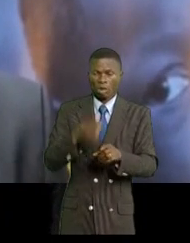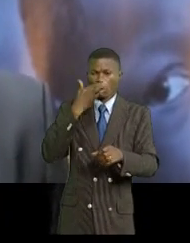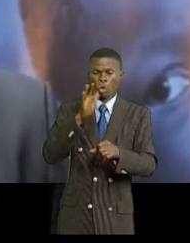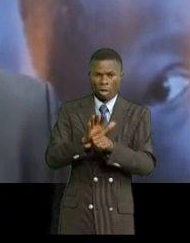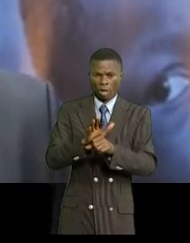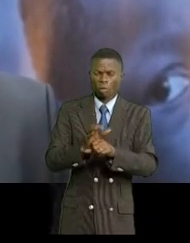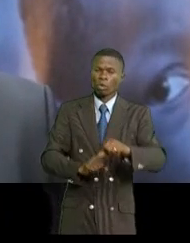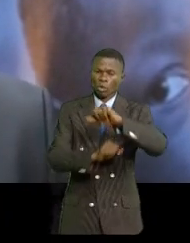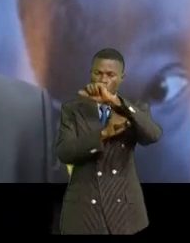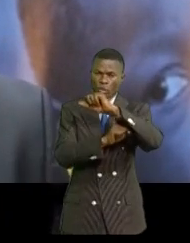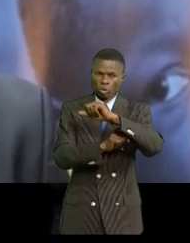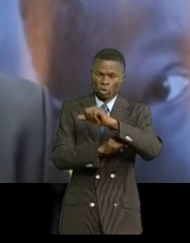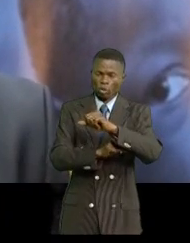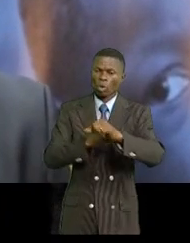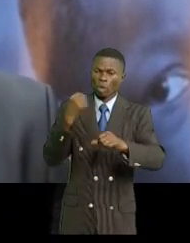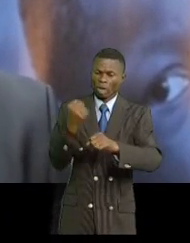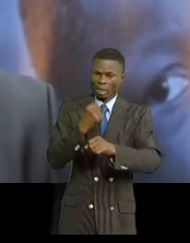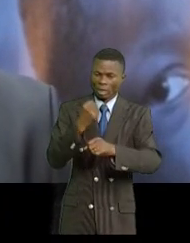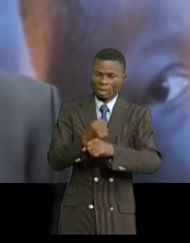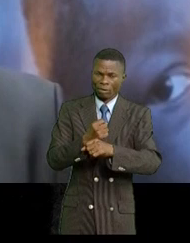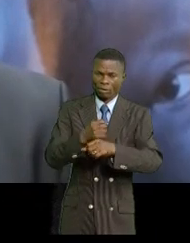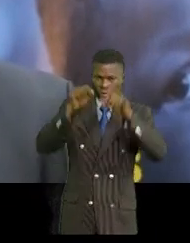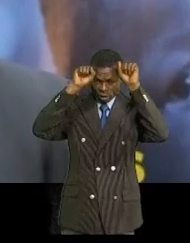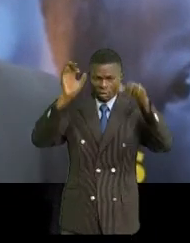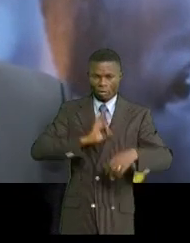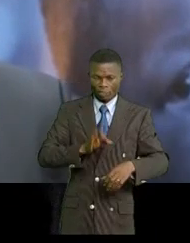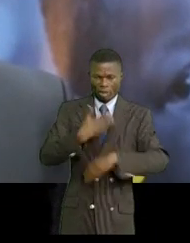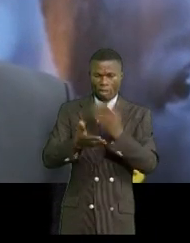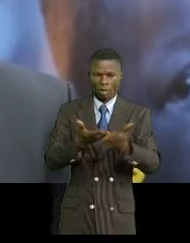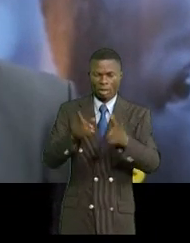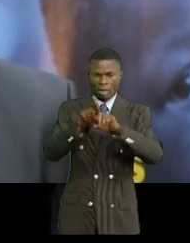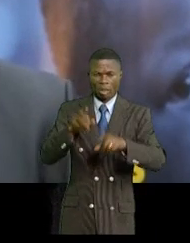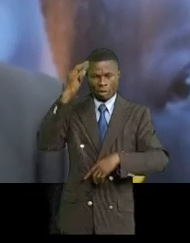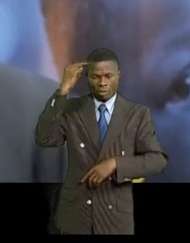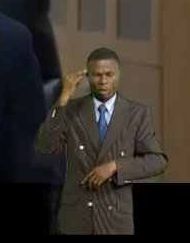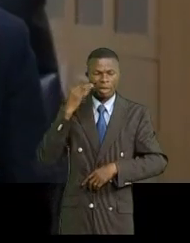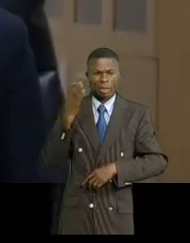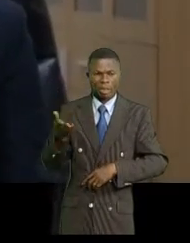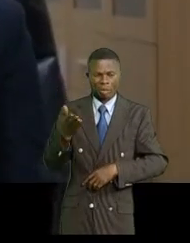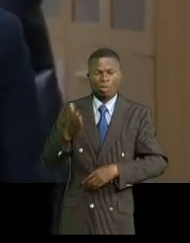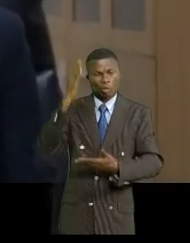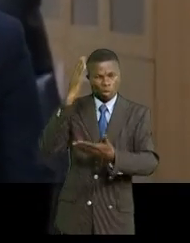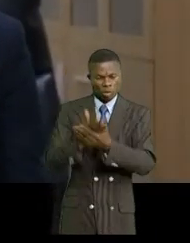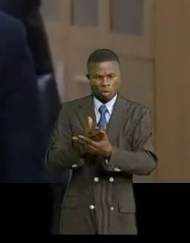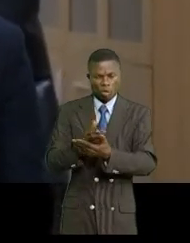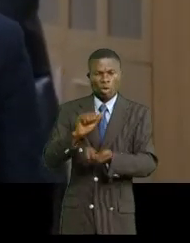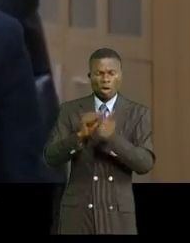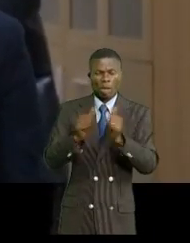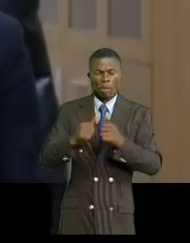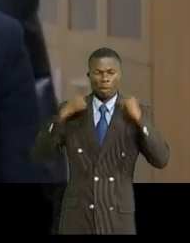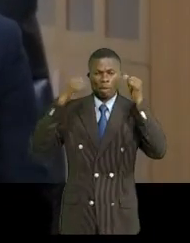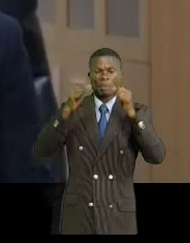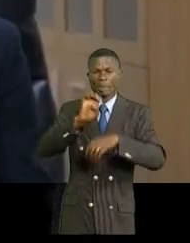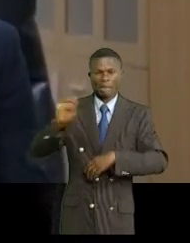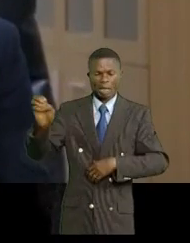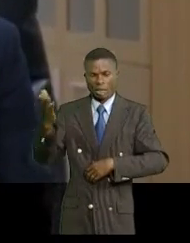à soutenir les efforts du président Tshisekedi et du ministre Puehla pour mettre fin à l'impunité. C'est